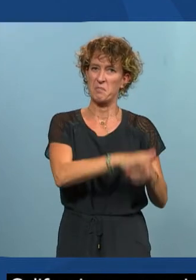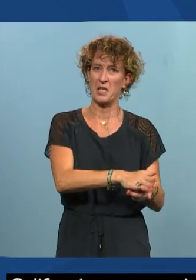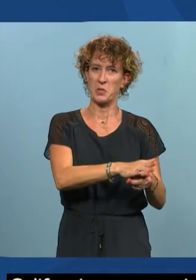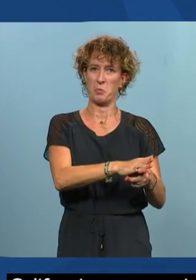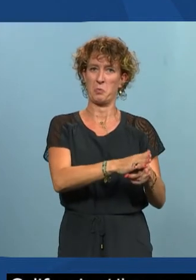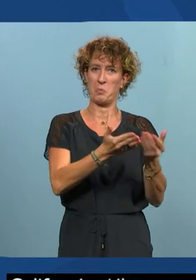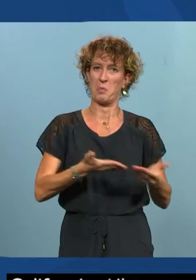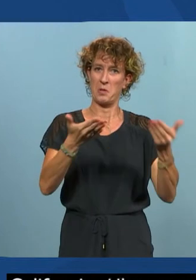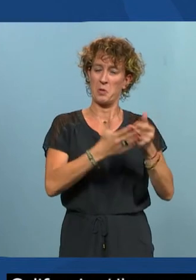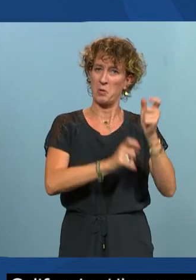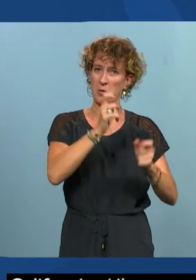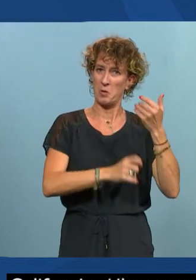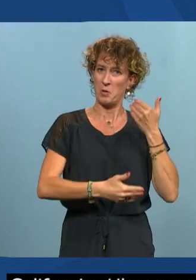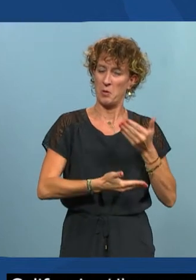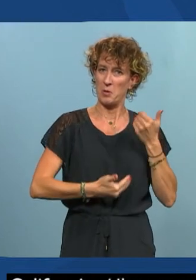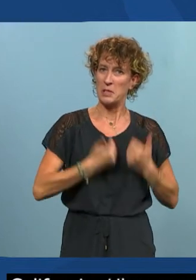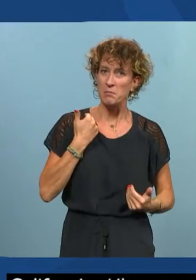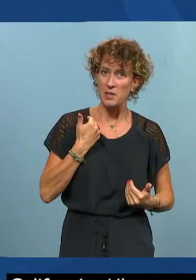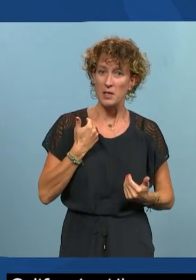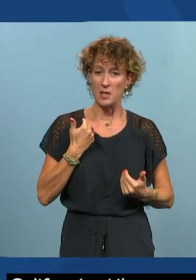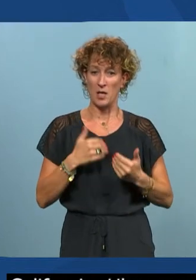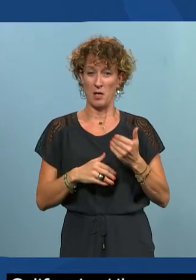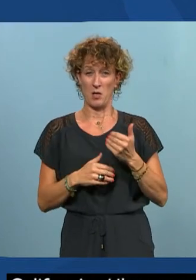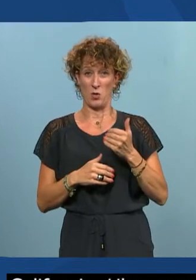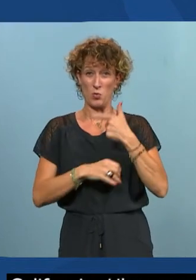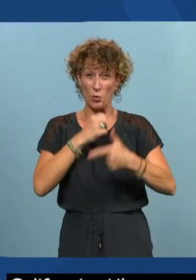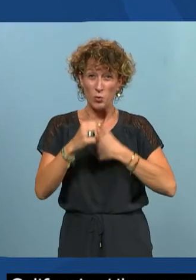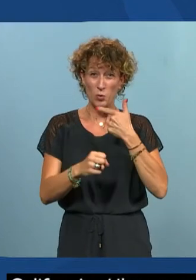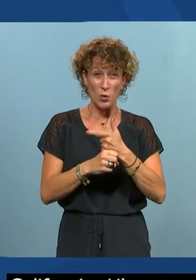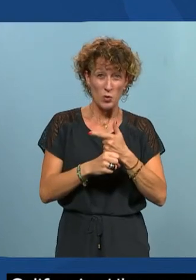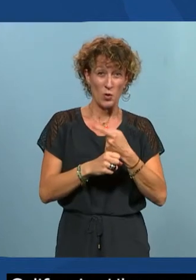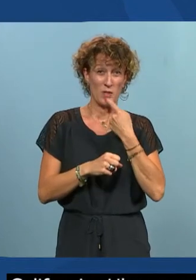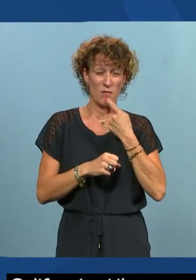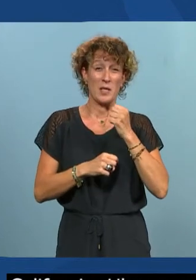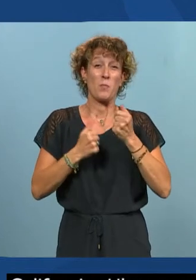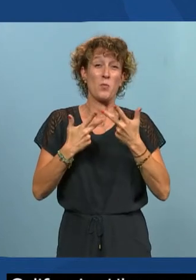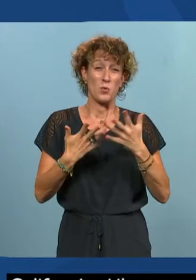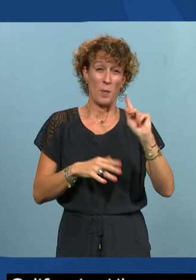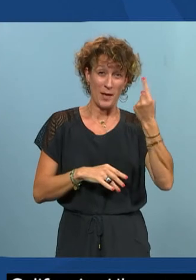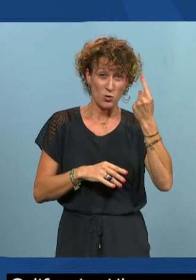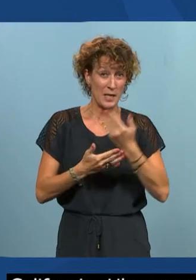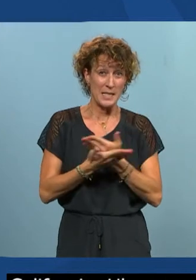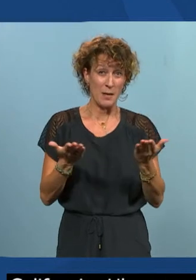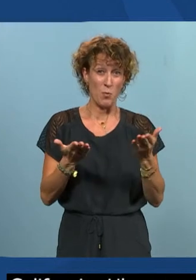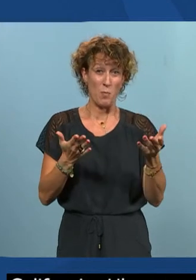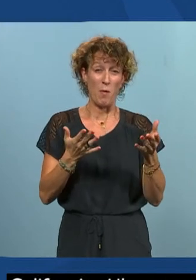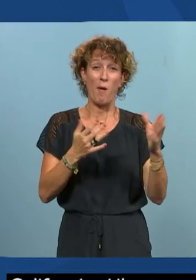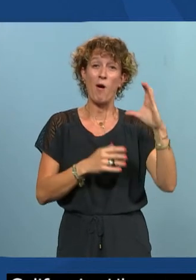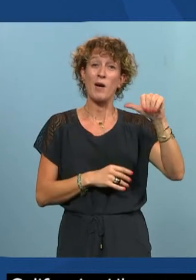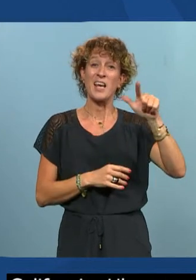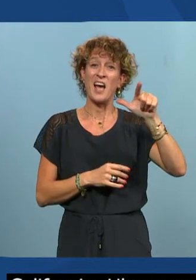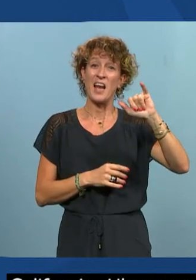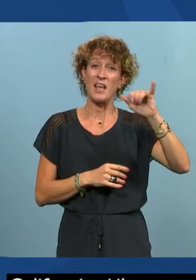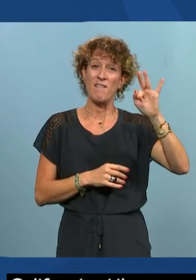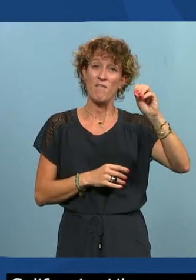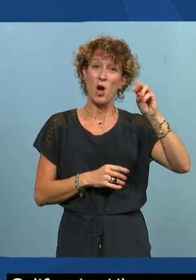dont 2240 plaintes sur deux ans donc encore une fois plusieurs par jour et juste en Californie pour refus de service